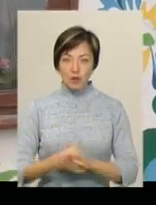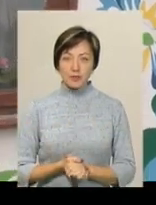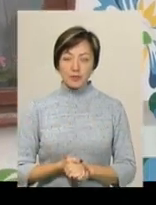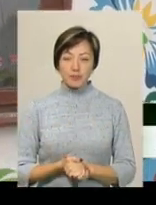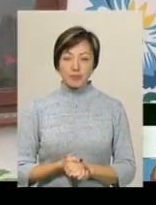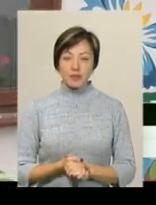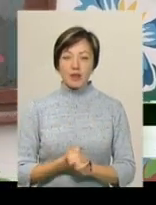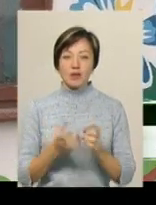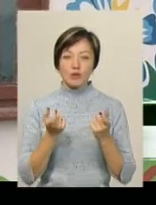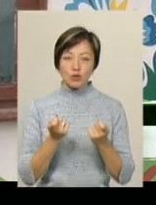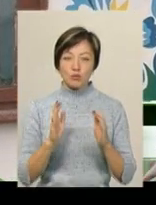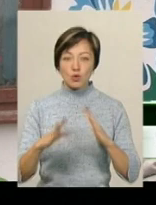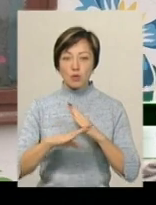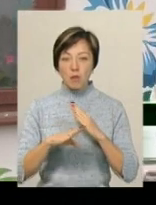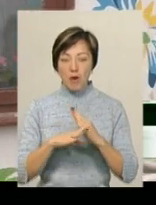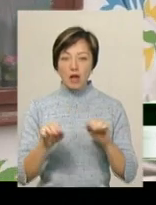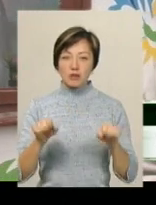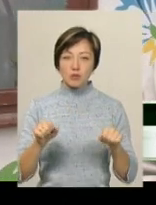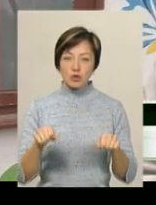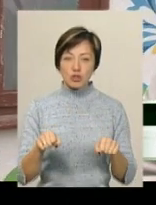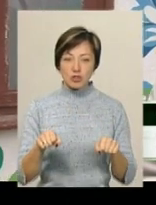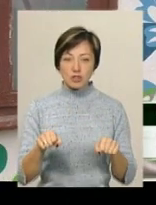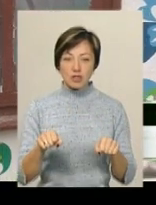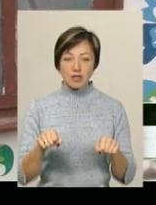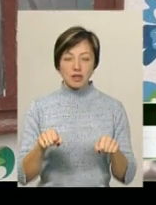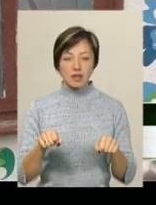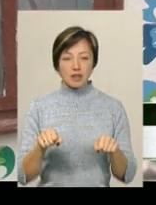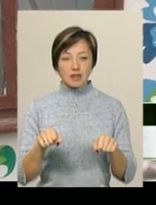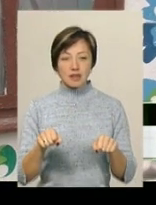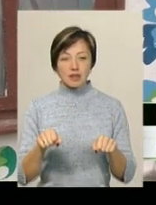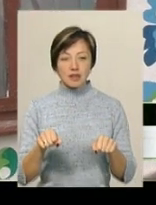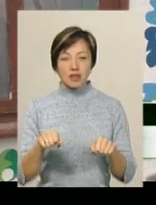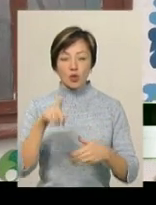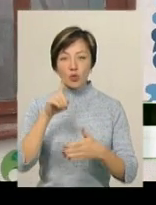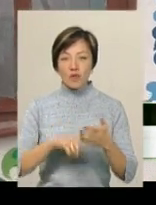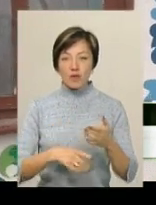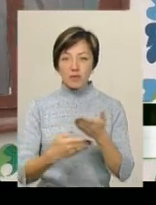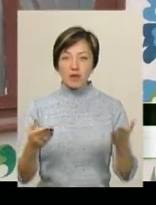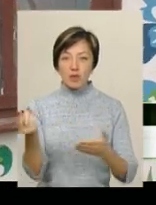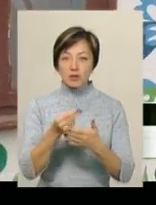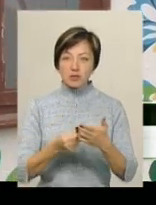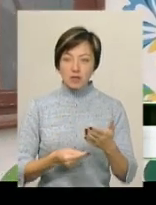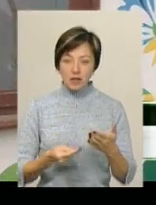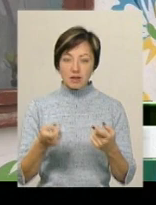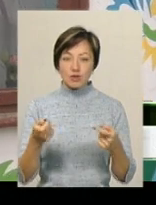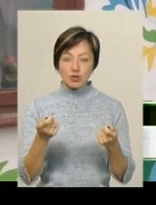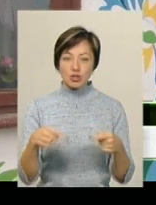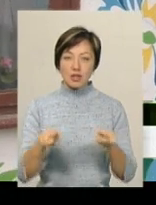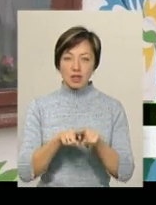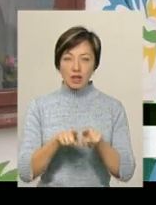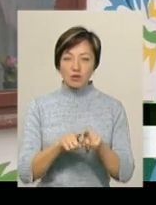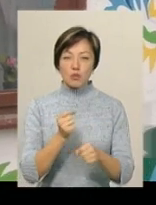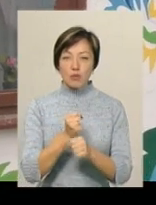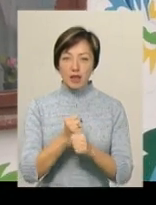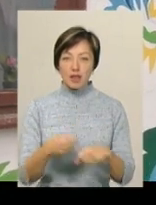нам трошки допомагати. Може, довіримо їм розписати трошки якийсь розпис невеличкий, стовпа зробити їм, щоб